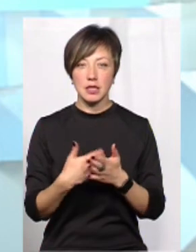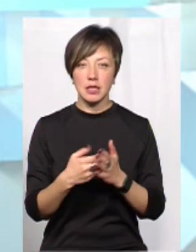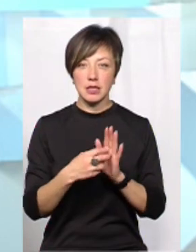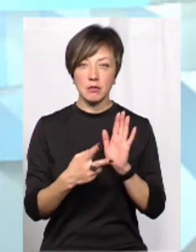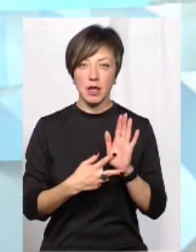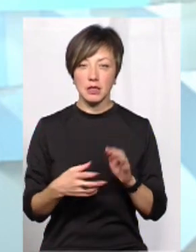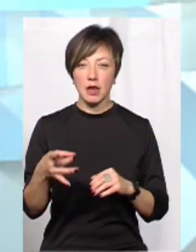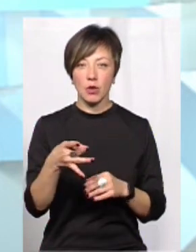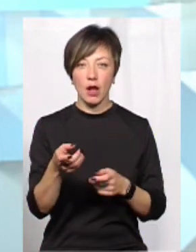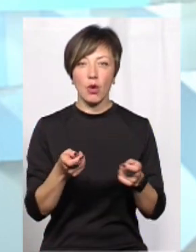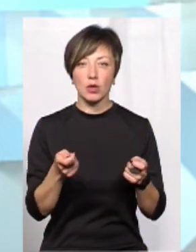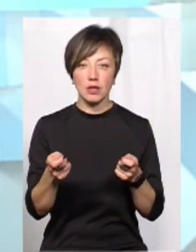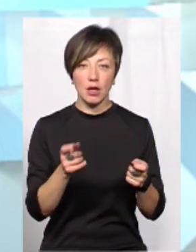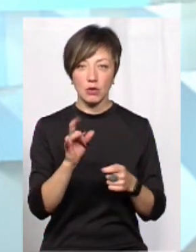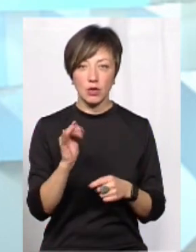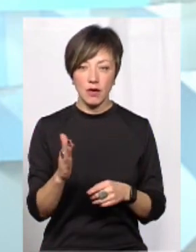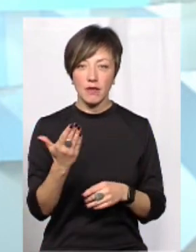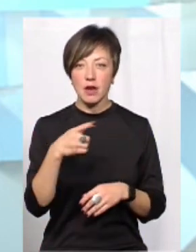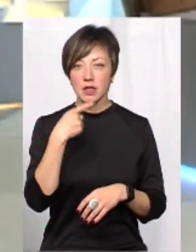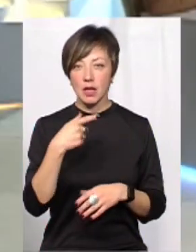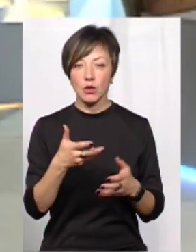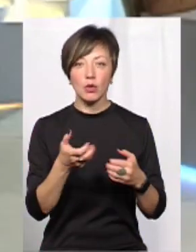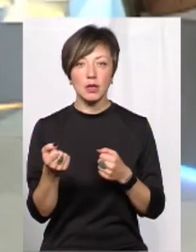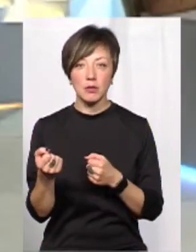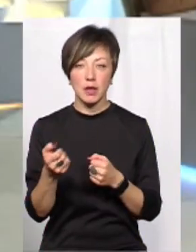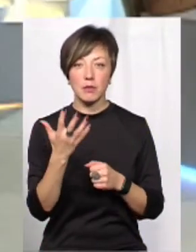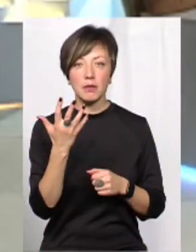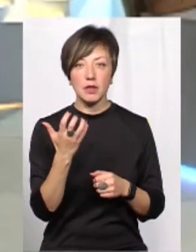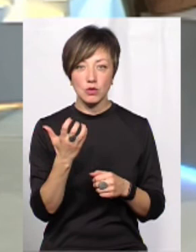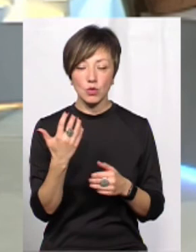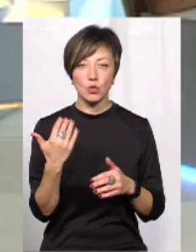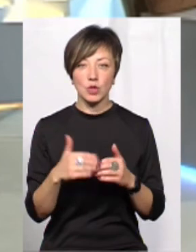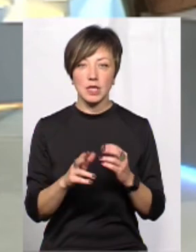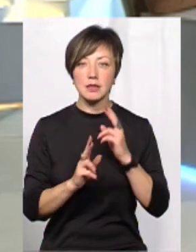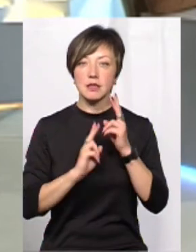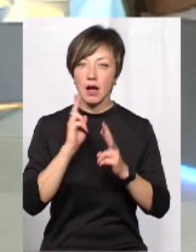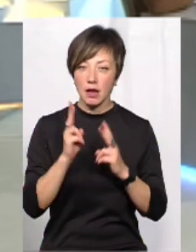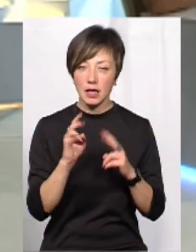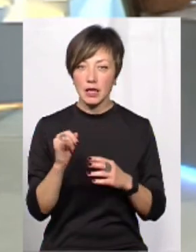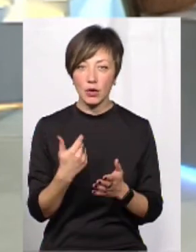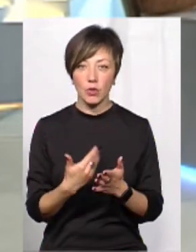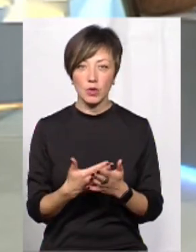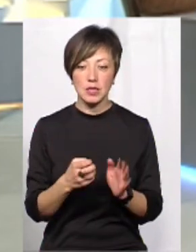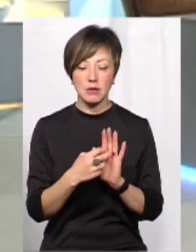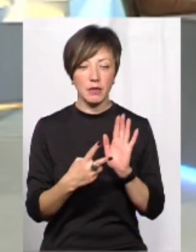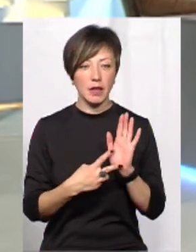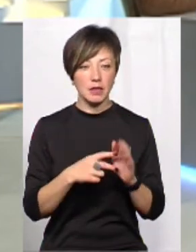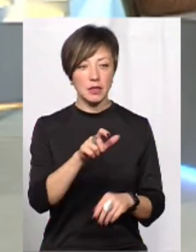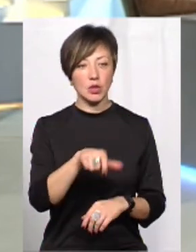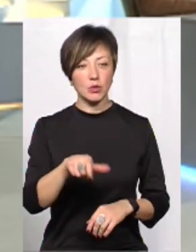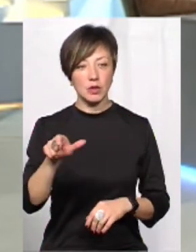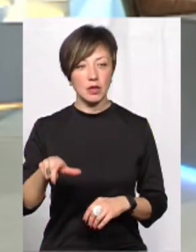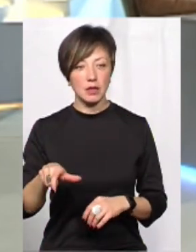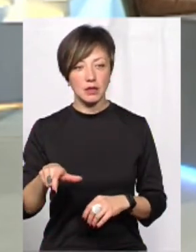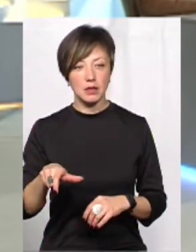шістнадцять регіональних координаторів. От ви казали, що отримали п'ятсот вже скарг, і ось сімнадцять людей